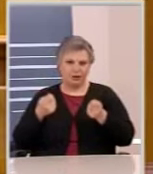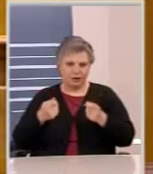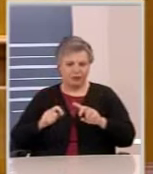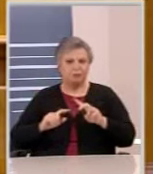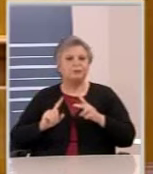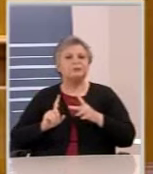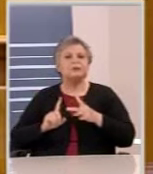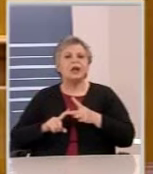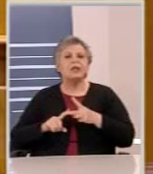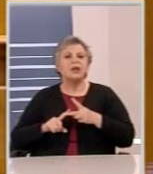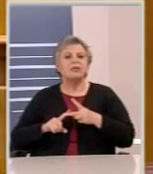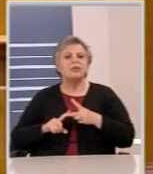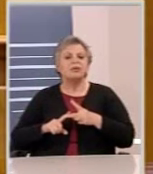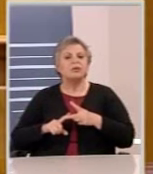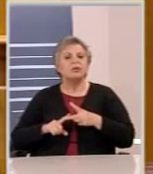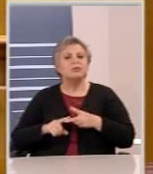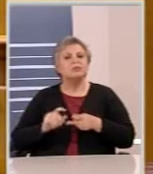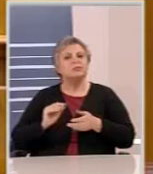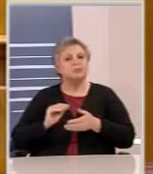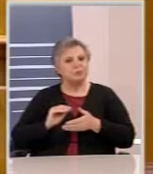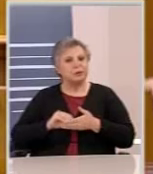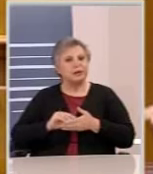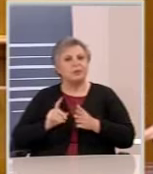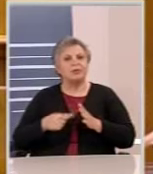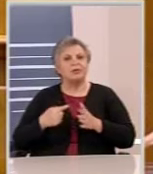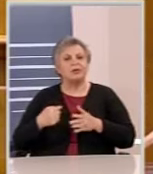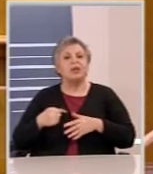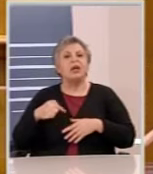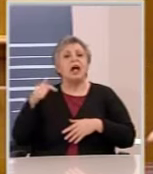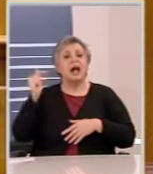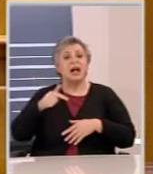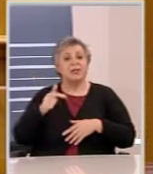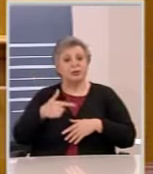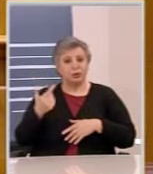Ότι όταν θα γίνουν οι εκλογές στην ώρα τους, θα τις χάσετε κιόλας.